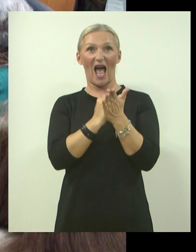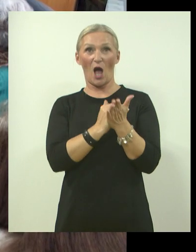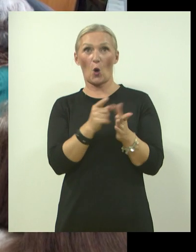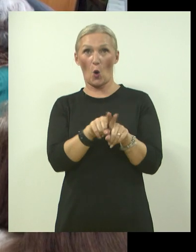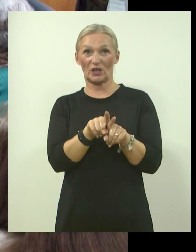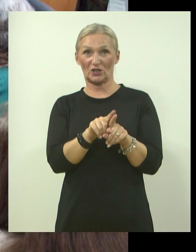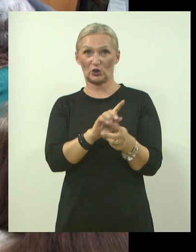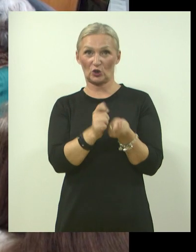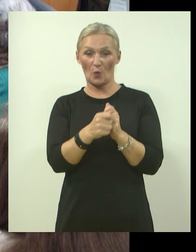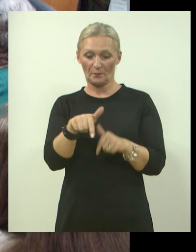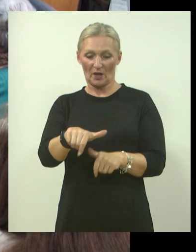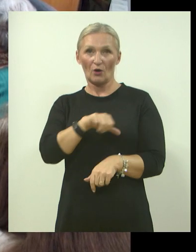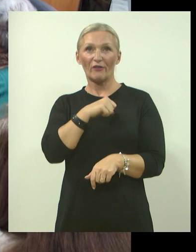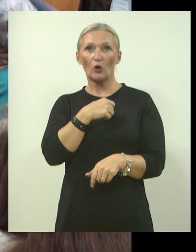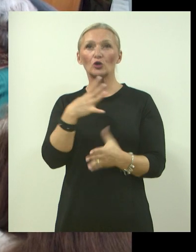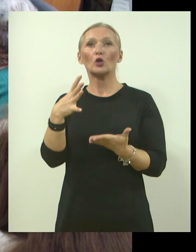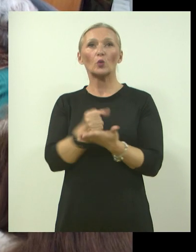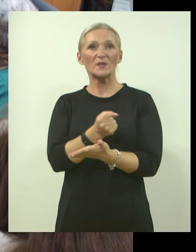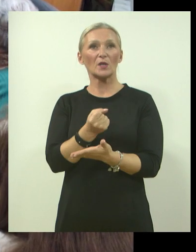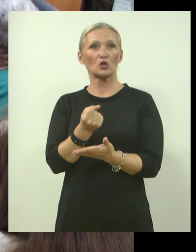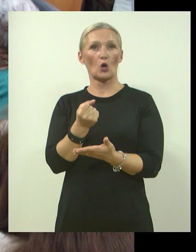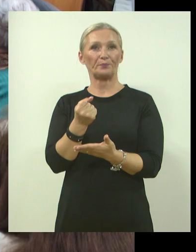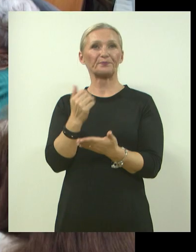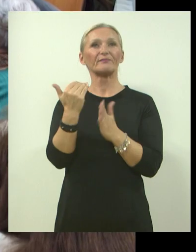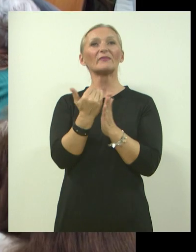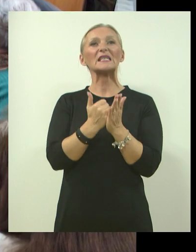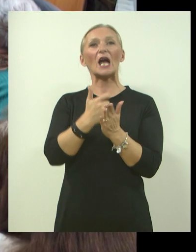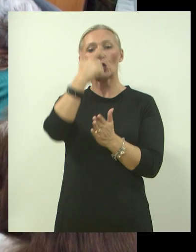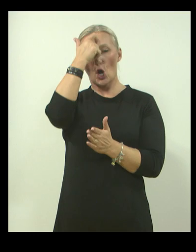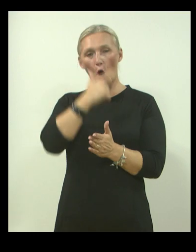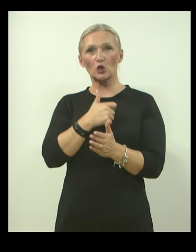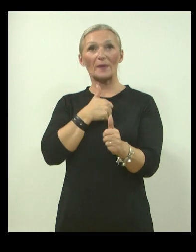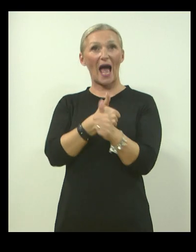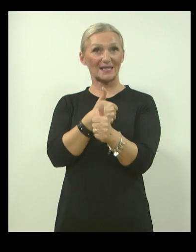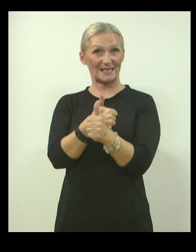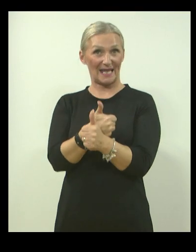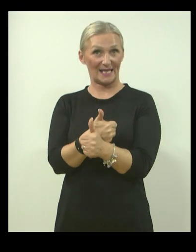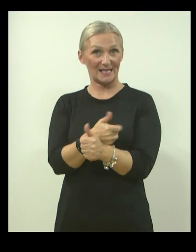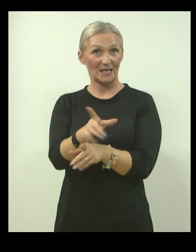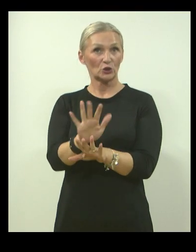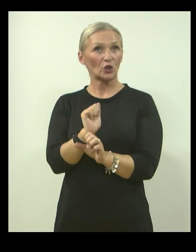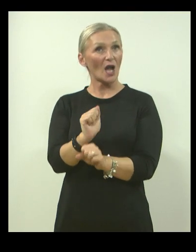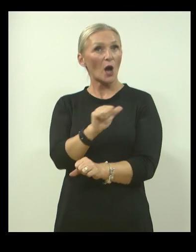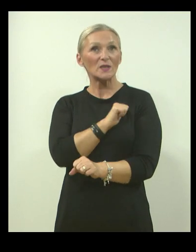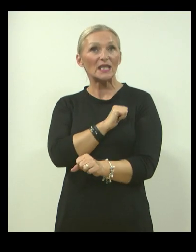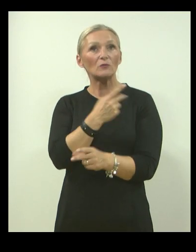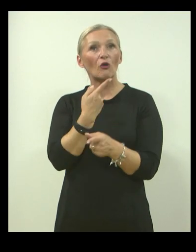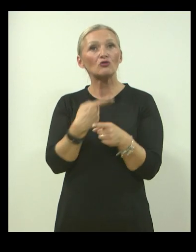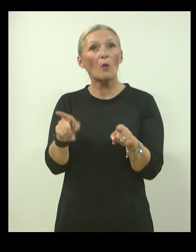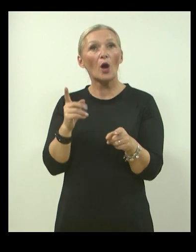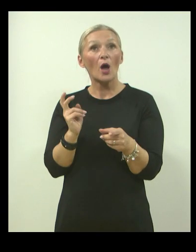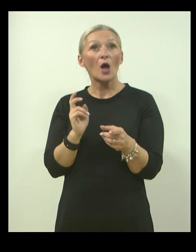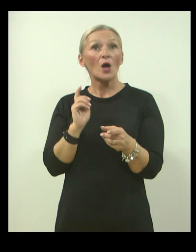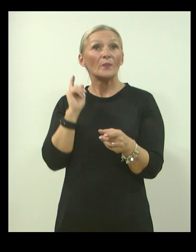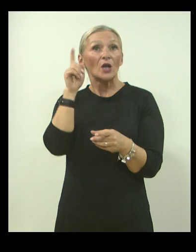Dakle, evo, od ove godine uspješno primjenjujemo zakon o osobnoj asistenciji. On je nama zanimljiv jako zbog pružanja socijalne